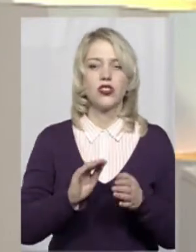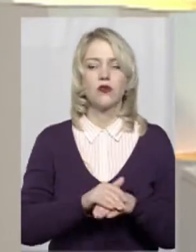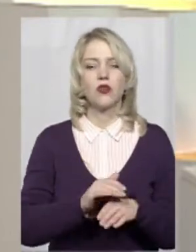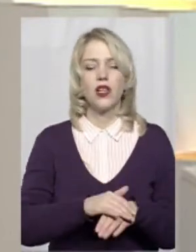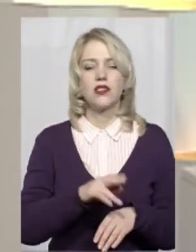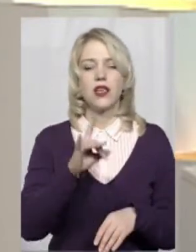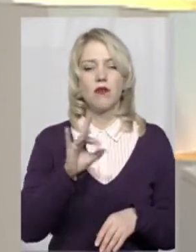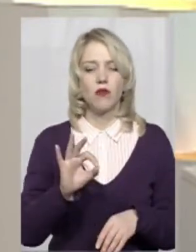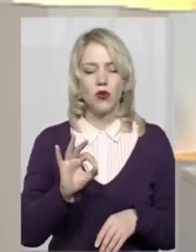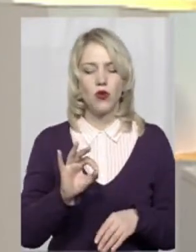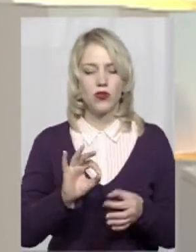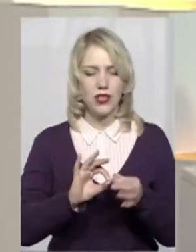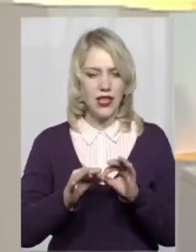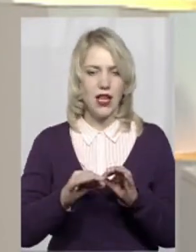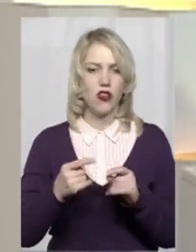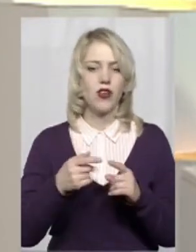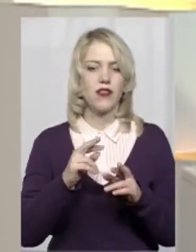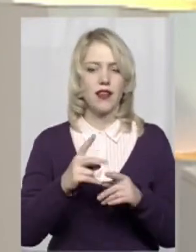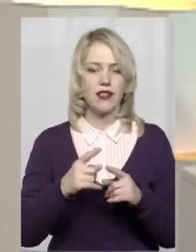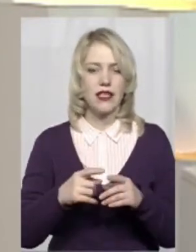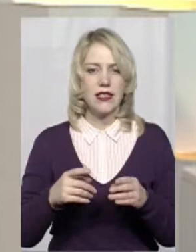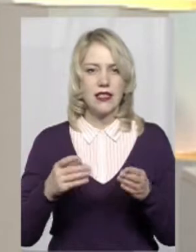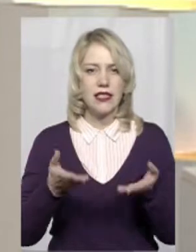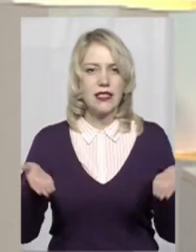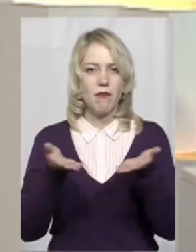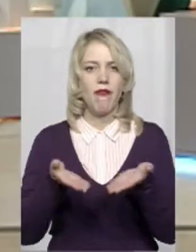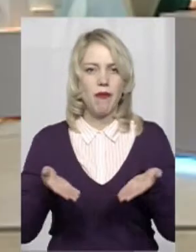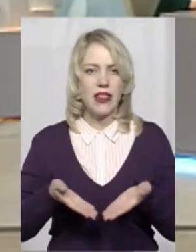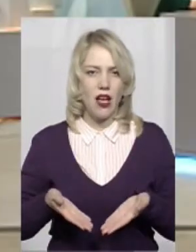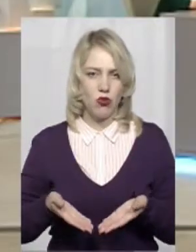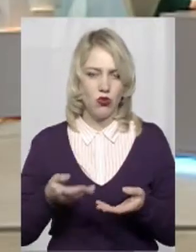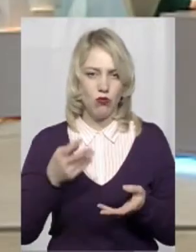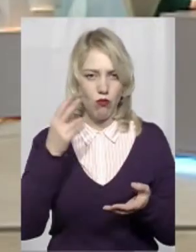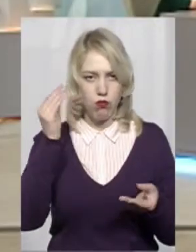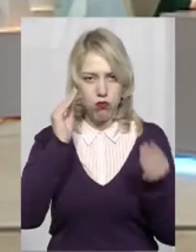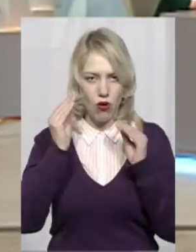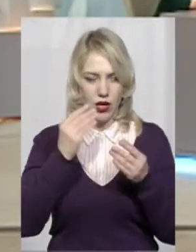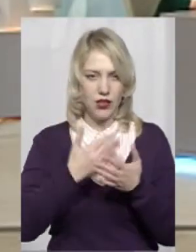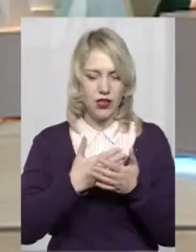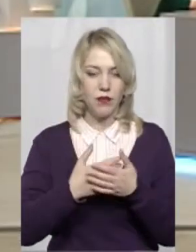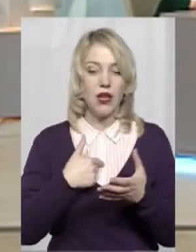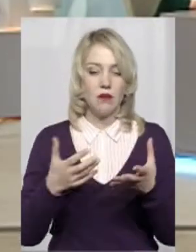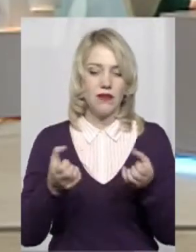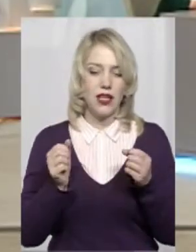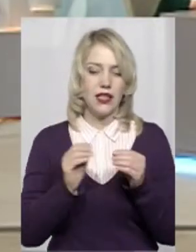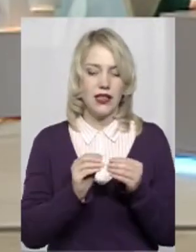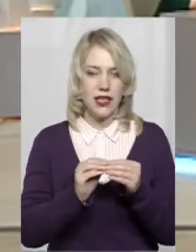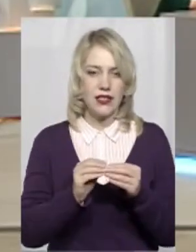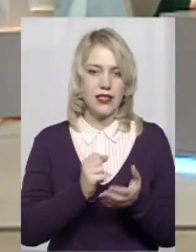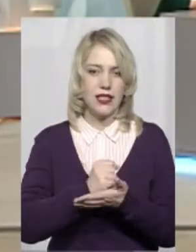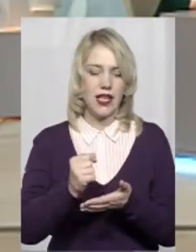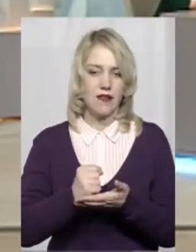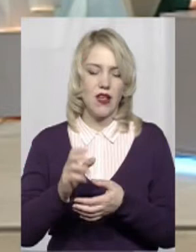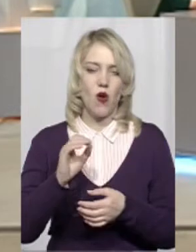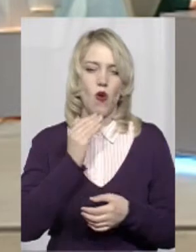це співпадіння поглядів. Як це визначається, як тестується? Ми взяли 10 кандидатів і також з опитувань цих